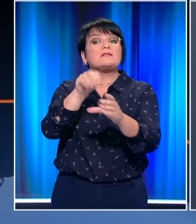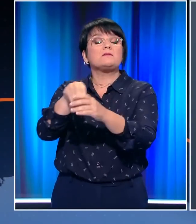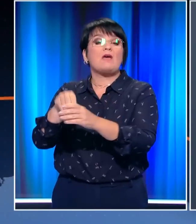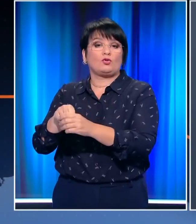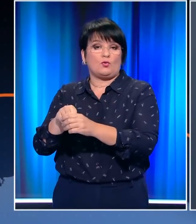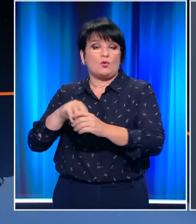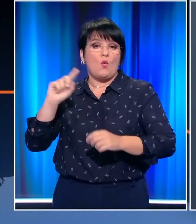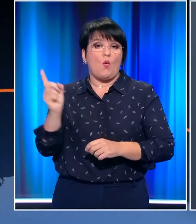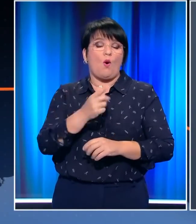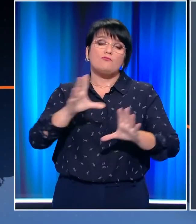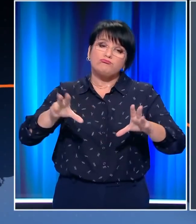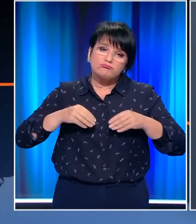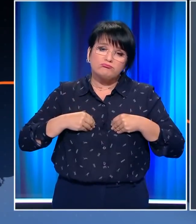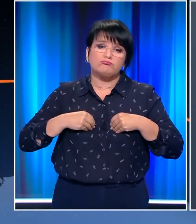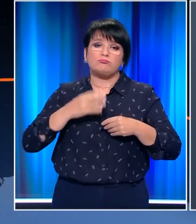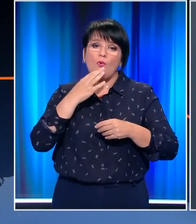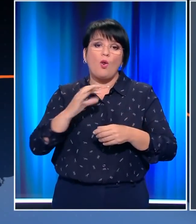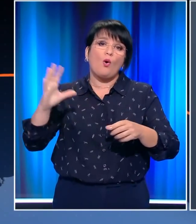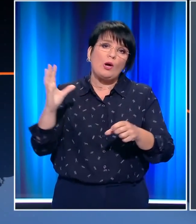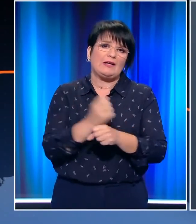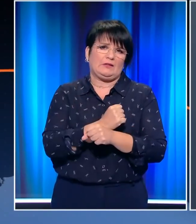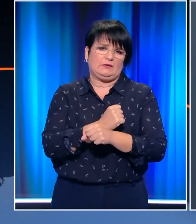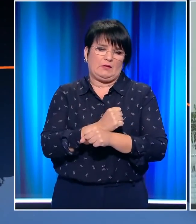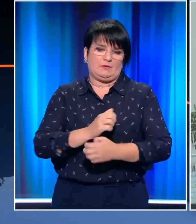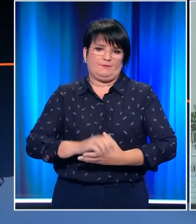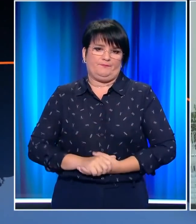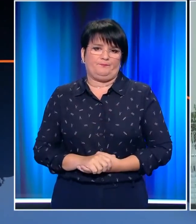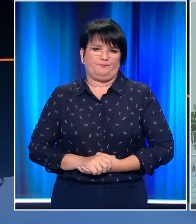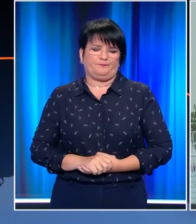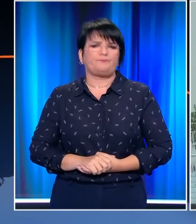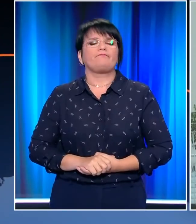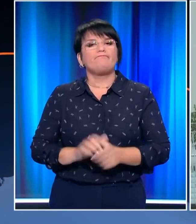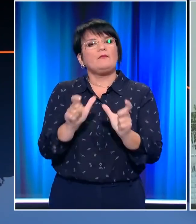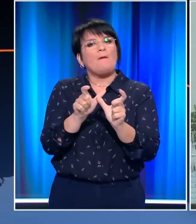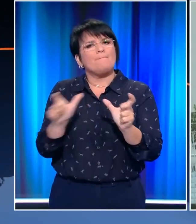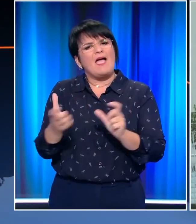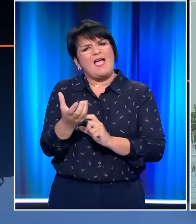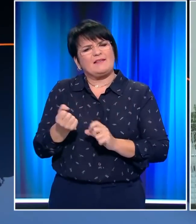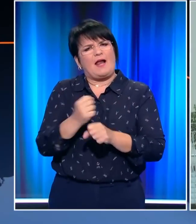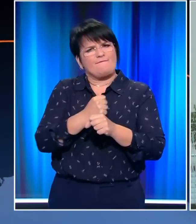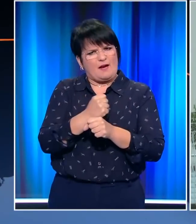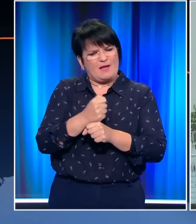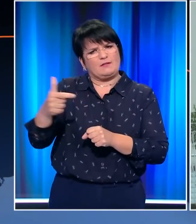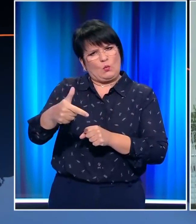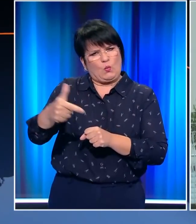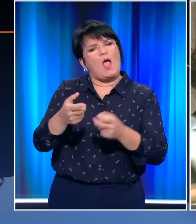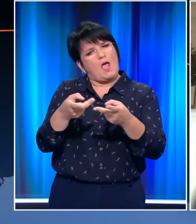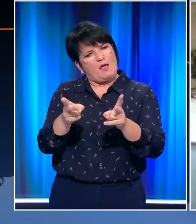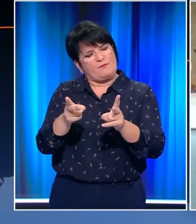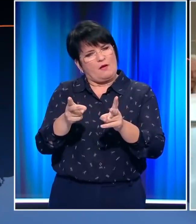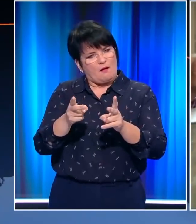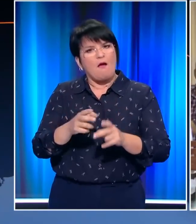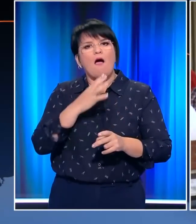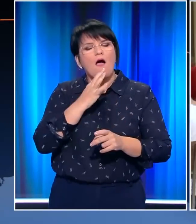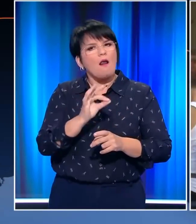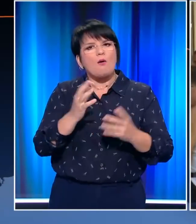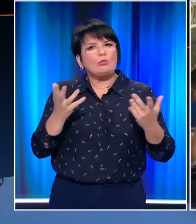μόνο έτσι θα μπορέσουν να βγούμε νικητές και από αυτή τη φάση της πανεδημίας. Από το μέτρο αυτό εξαιρούνται τα φαρμακεία και τα πρατήρια καυσίμων. Λόγω